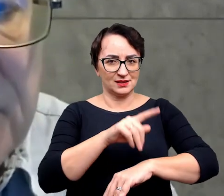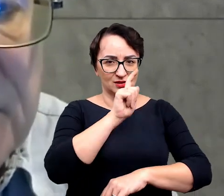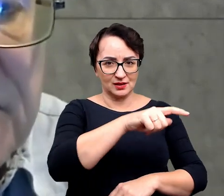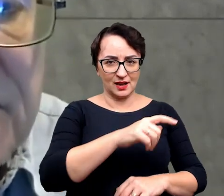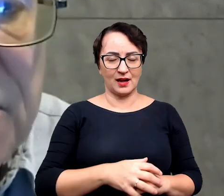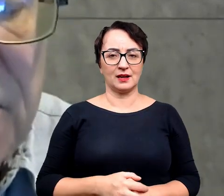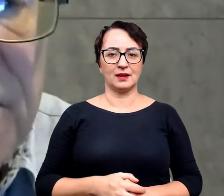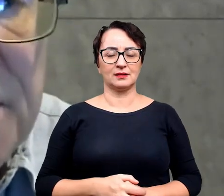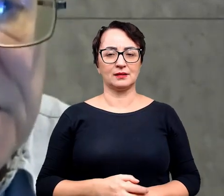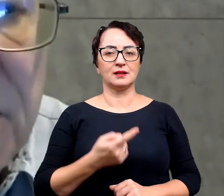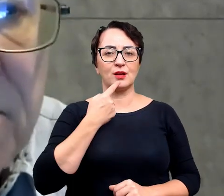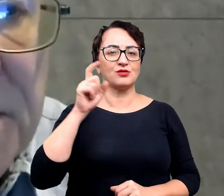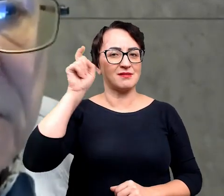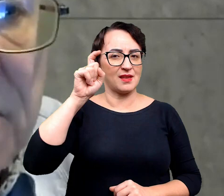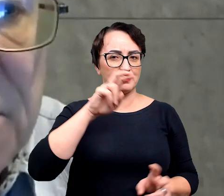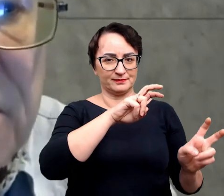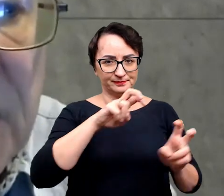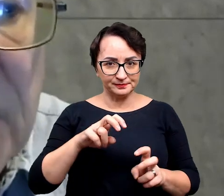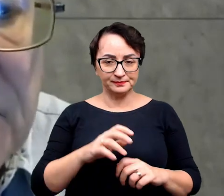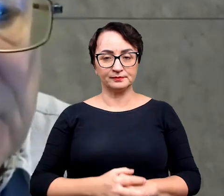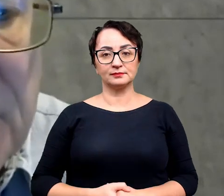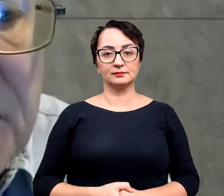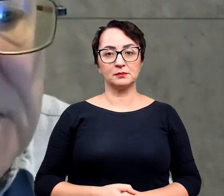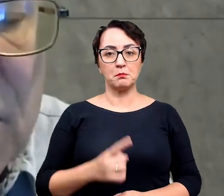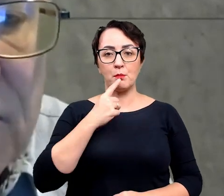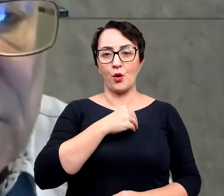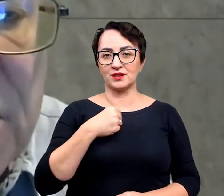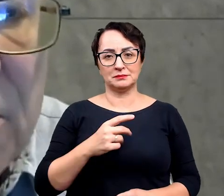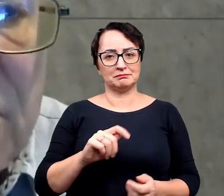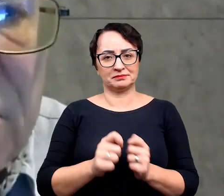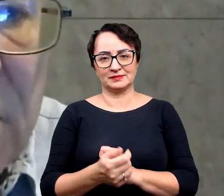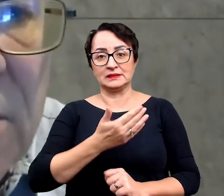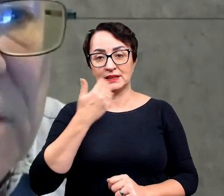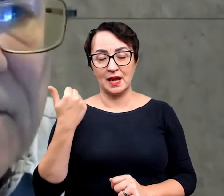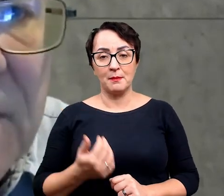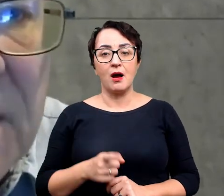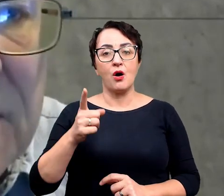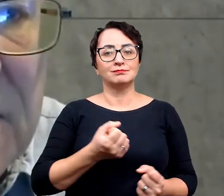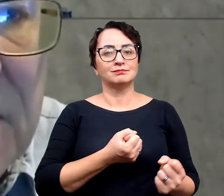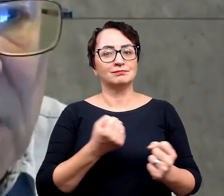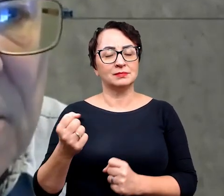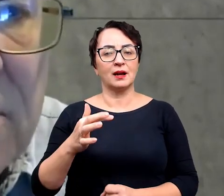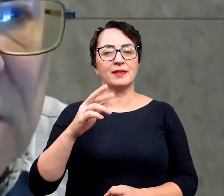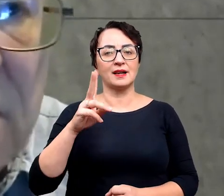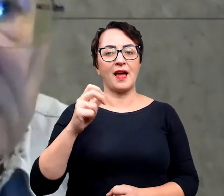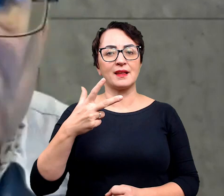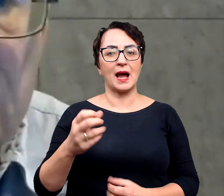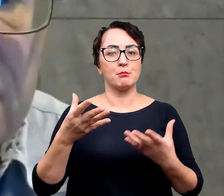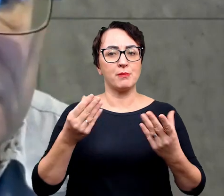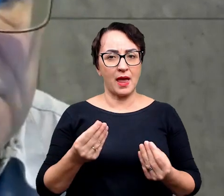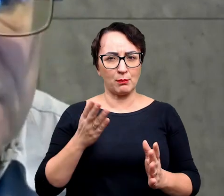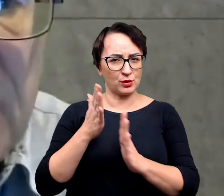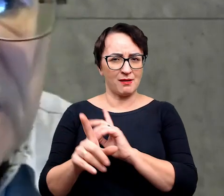nazwa wyciągnięta z języka niemieckiego, gdzie zachowują się może nie tyle tkanki miękkie